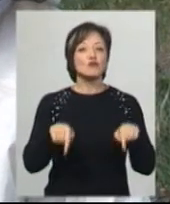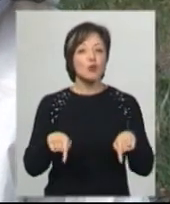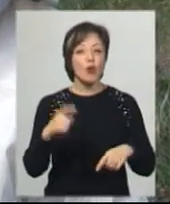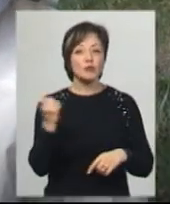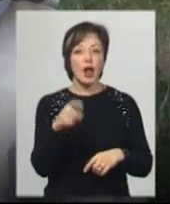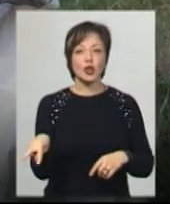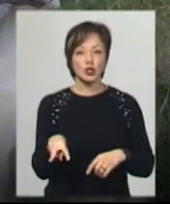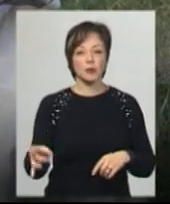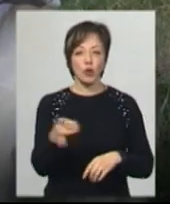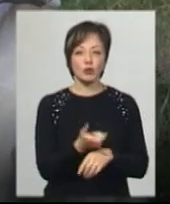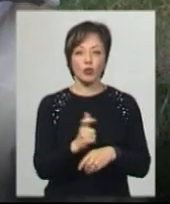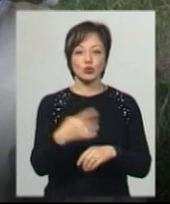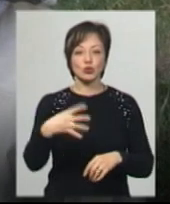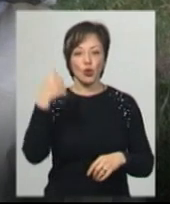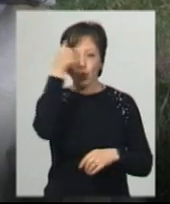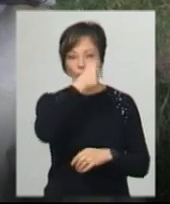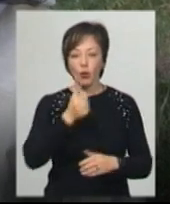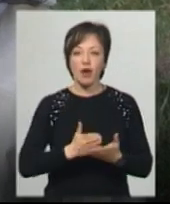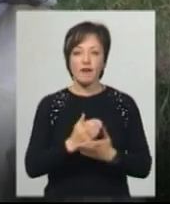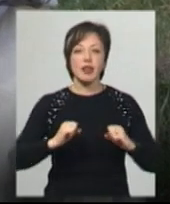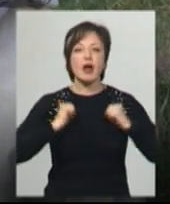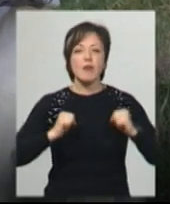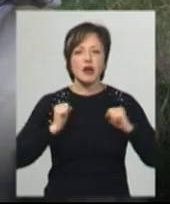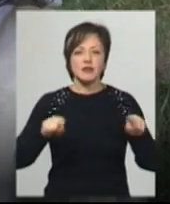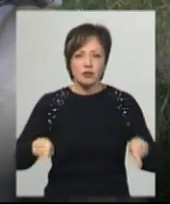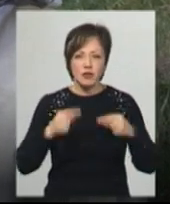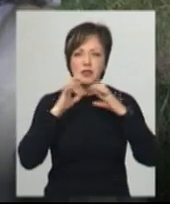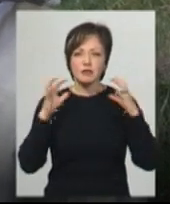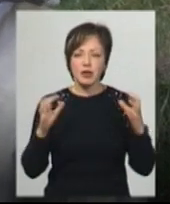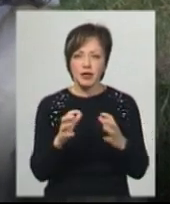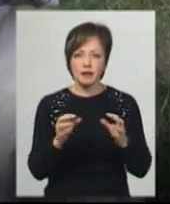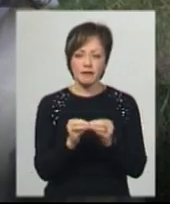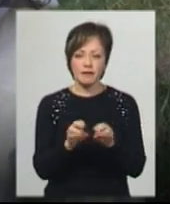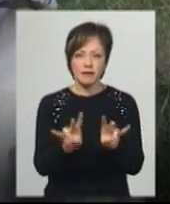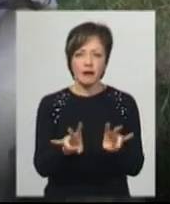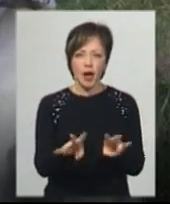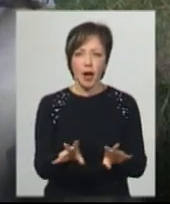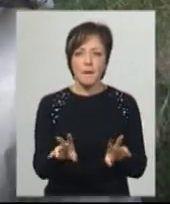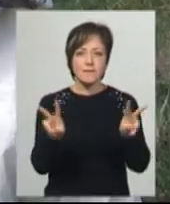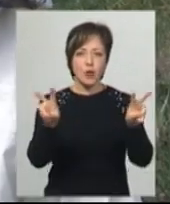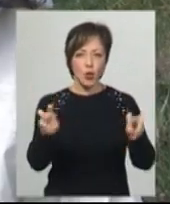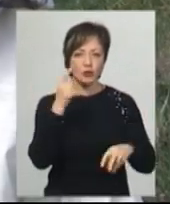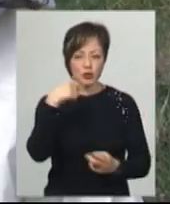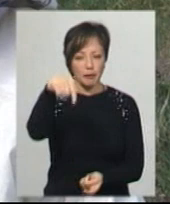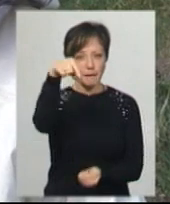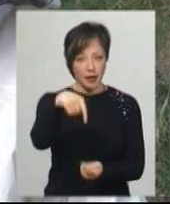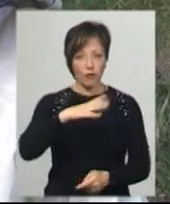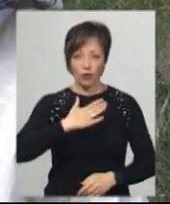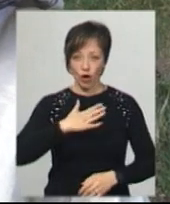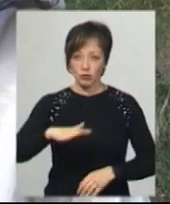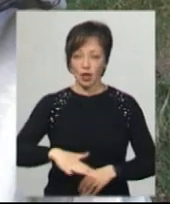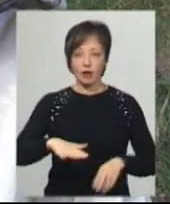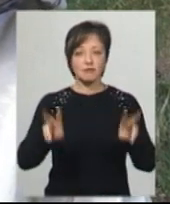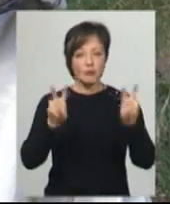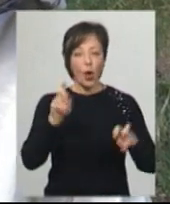Литичівському районі понад 40 років намагаються відновити, зберегти і утримати породу бджіл притаману для нашої місцевиці. Це